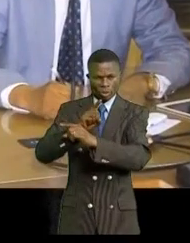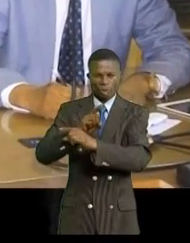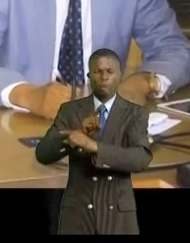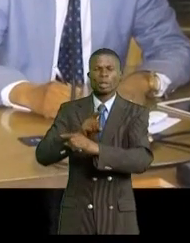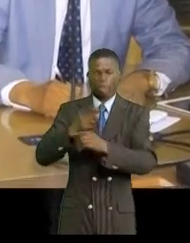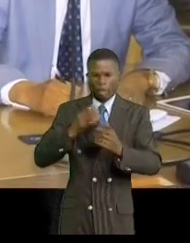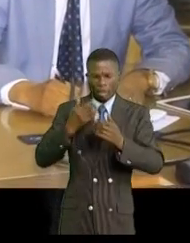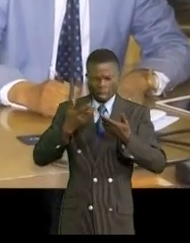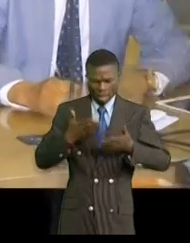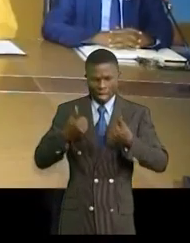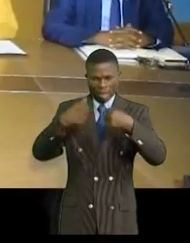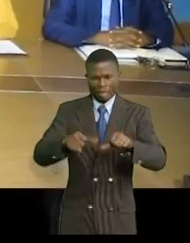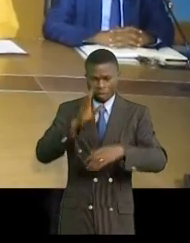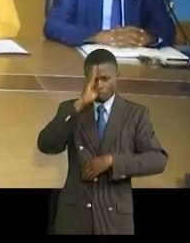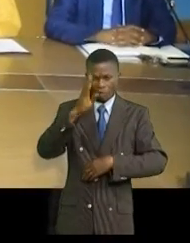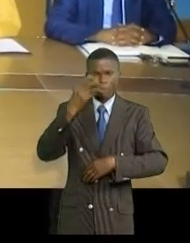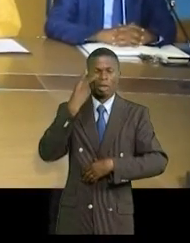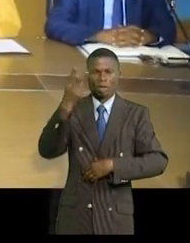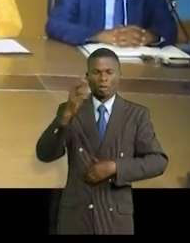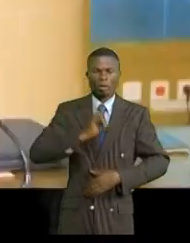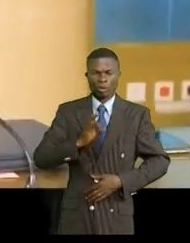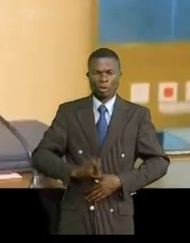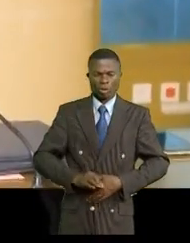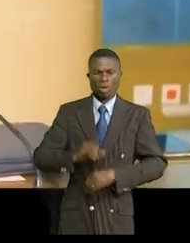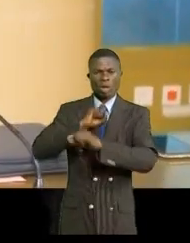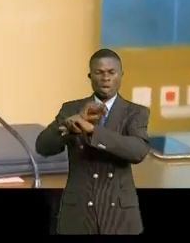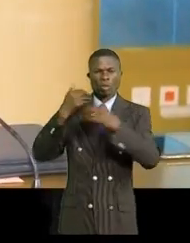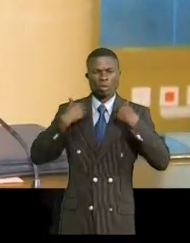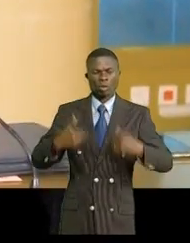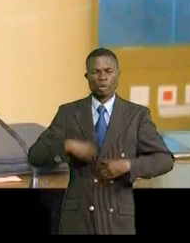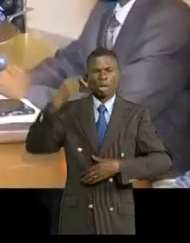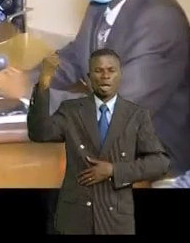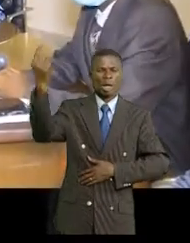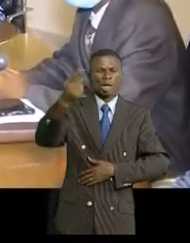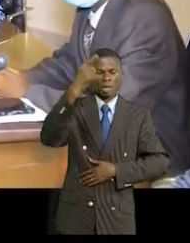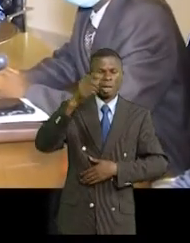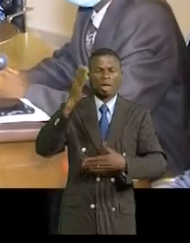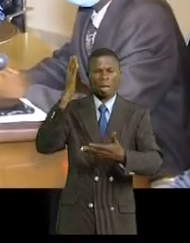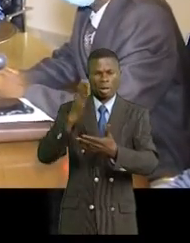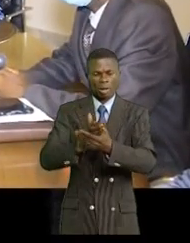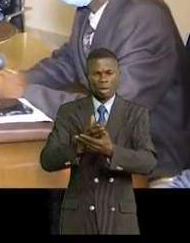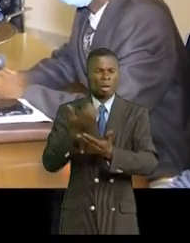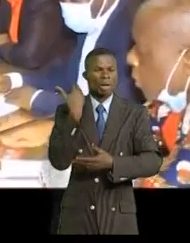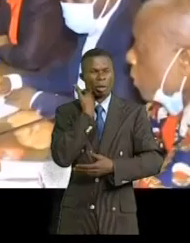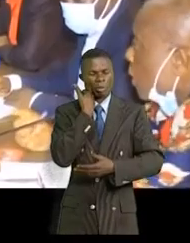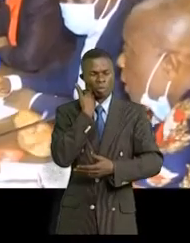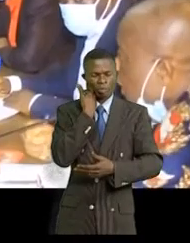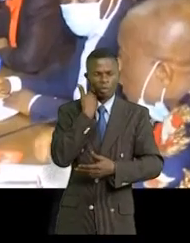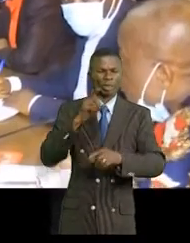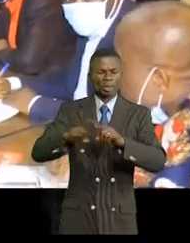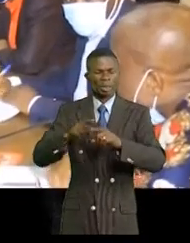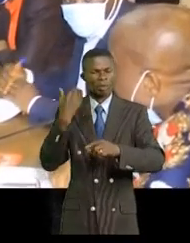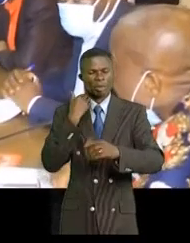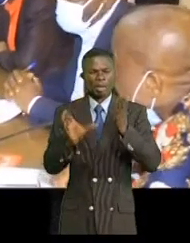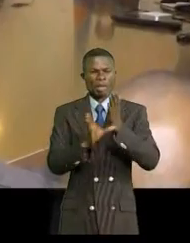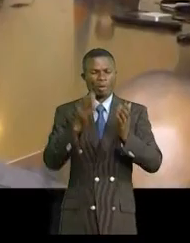dans la vision du chef de l'État qui est fondé sur la couverture sanitaire universelle et la lutte contre les pandémies et épidémies, la vice